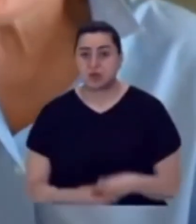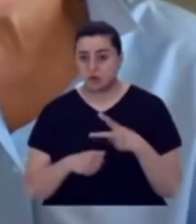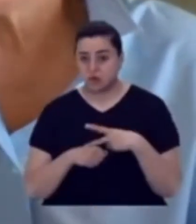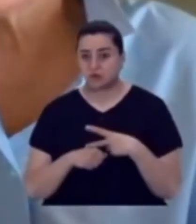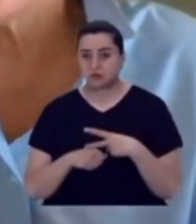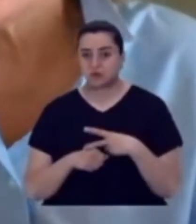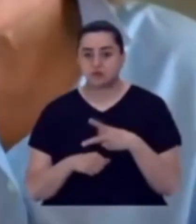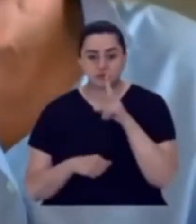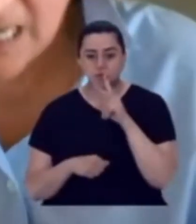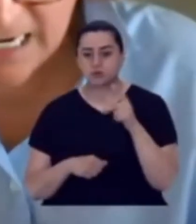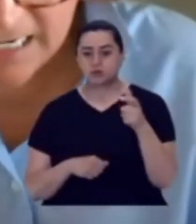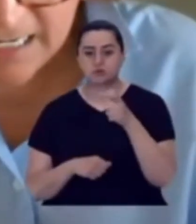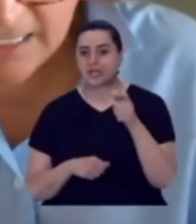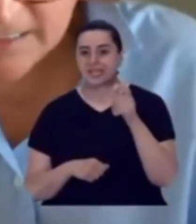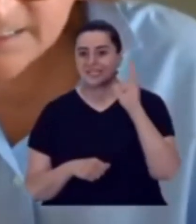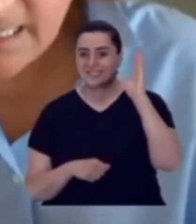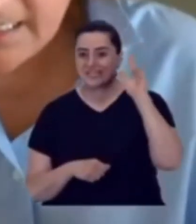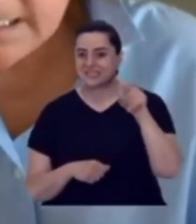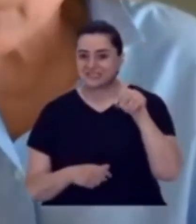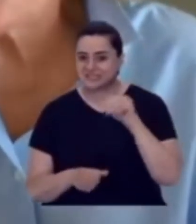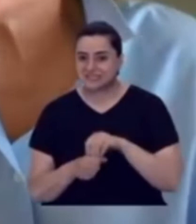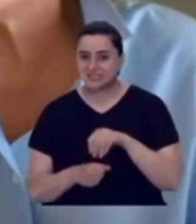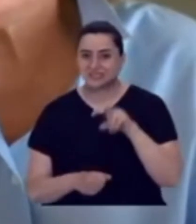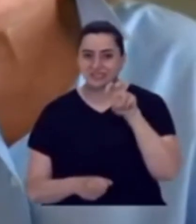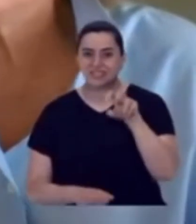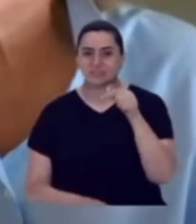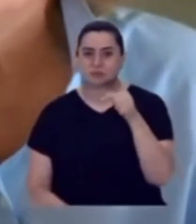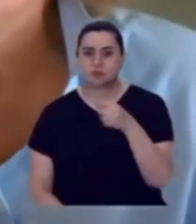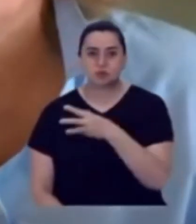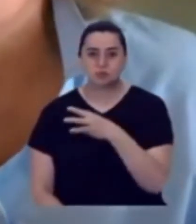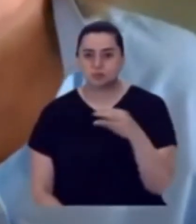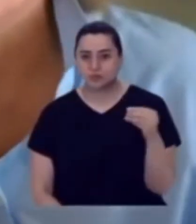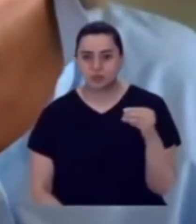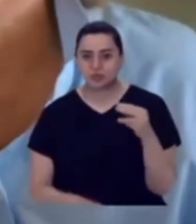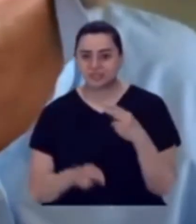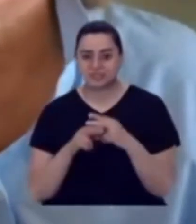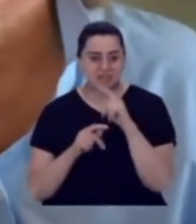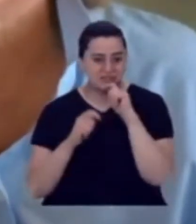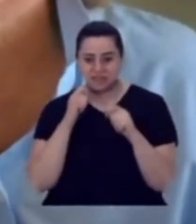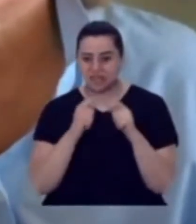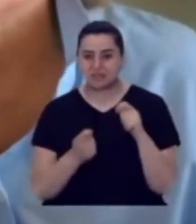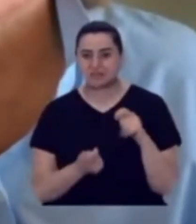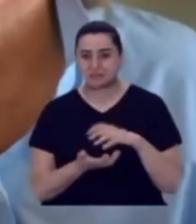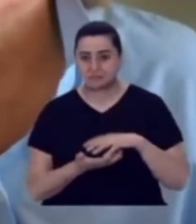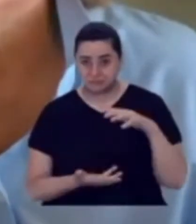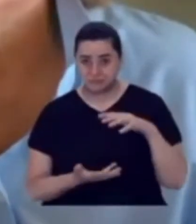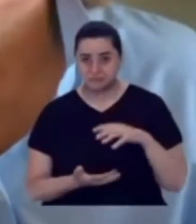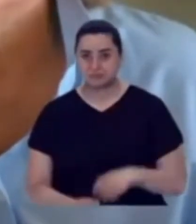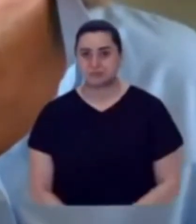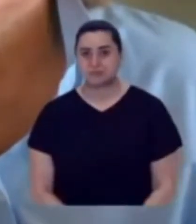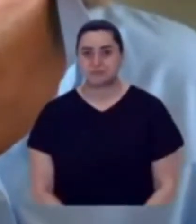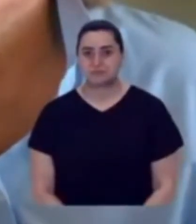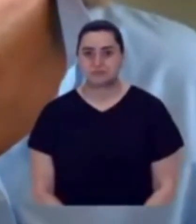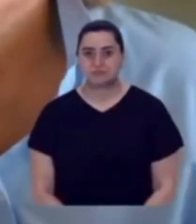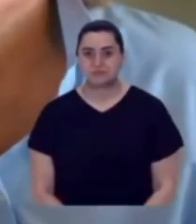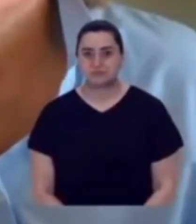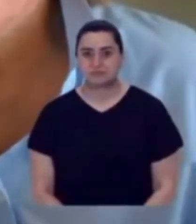Örneğin son uzay aracına 8,5 milyon isim önerisi olmuş dünyadan.